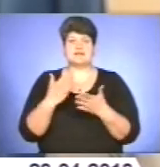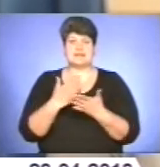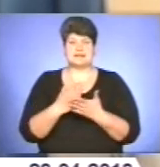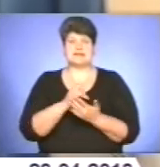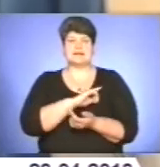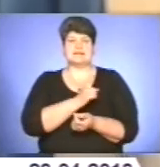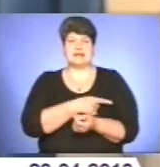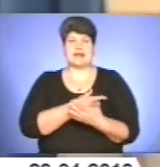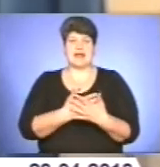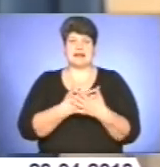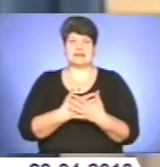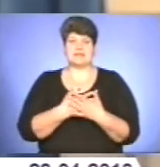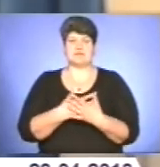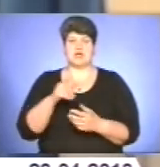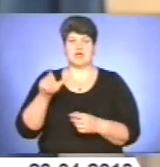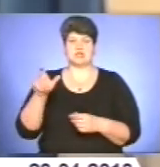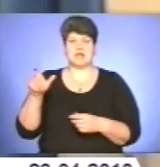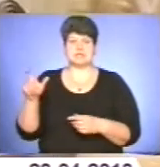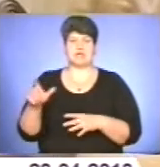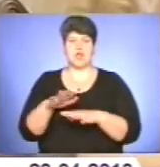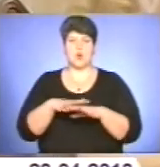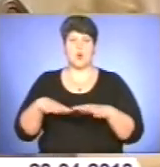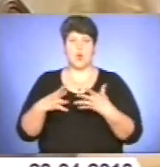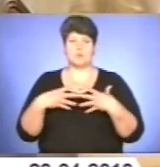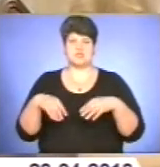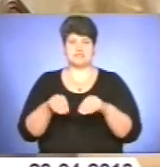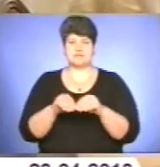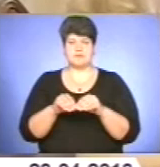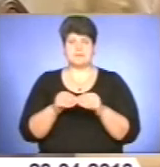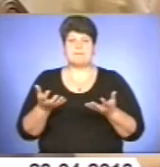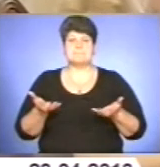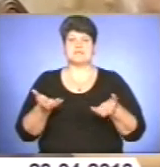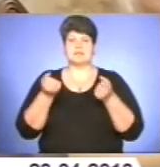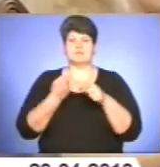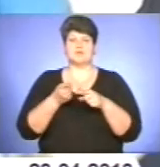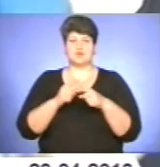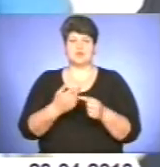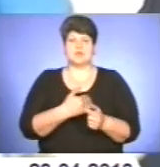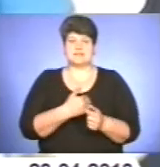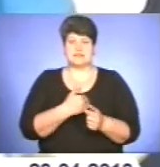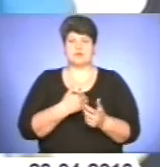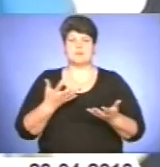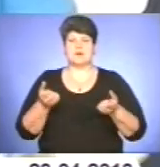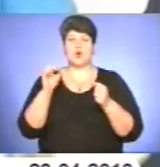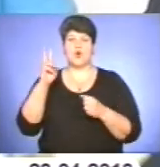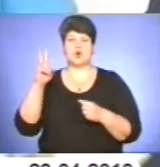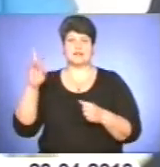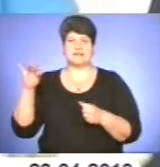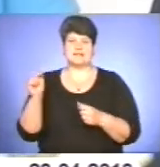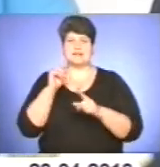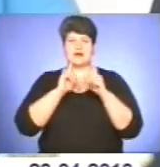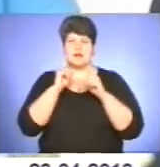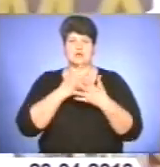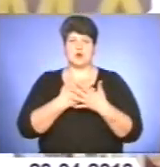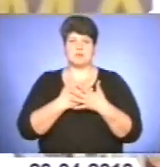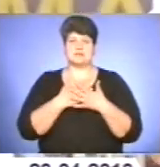активне громадянське суспільство». Підтримує таку ініціативу і координаційна рада з питань розвитку громадянського